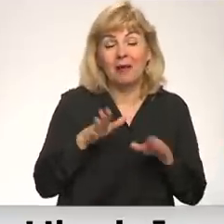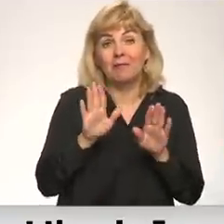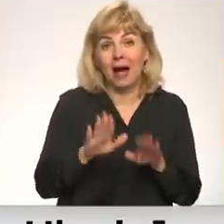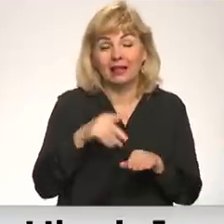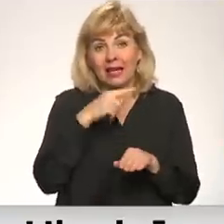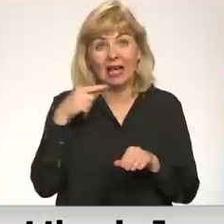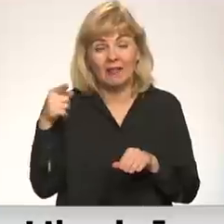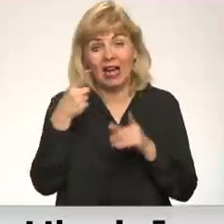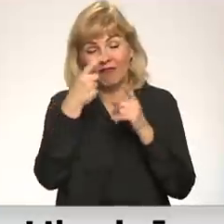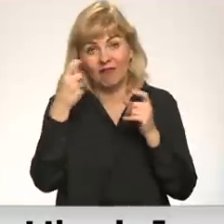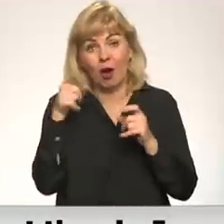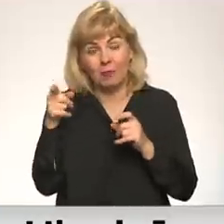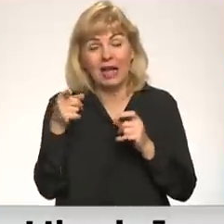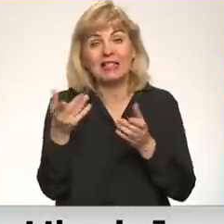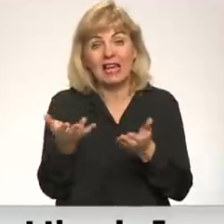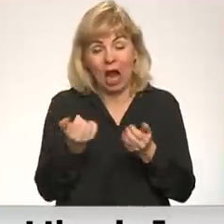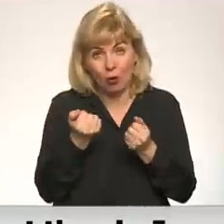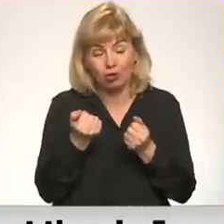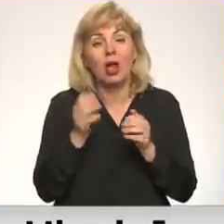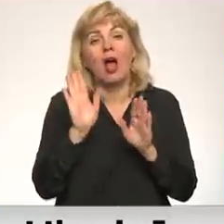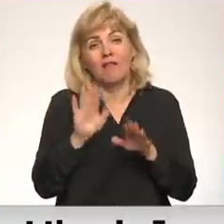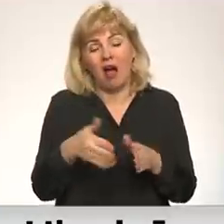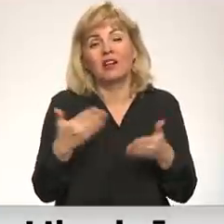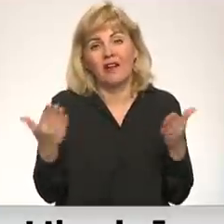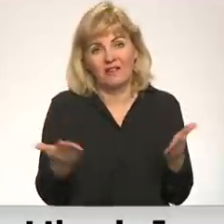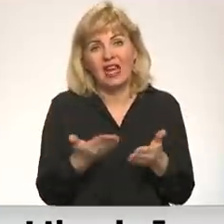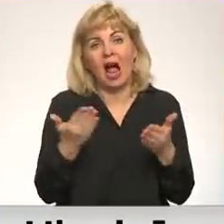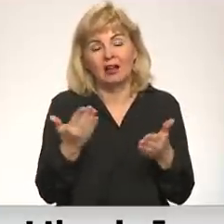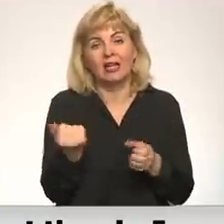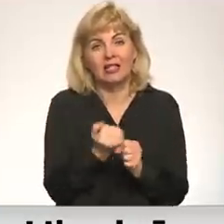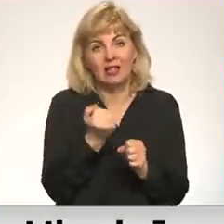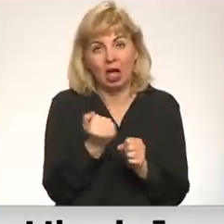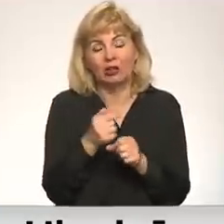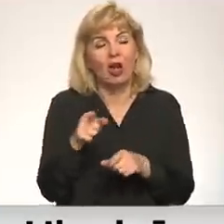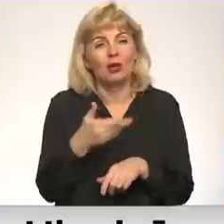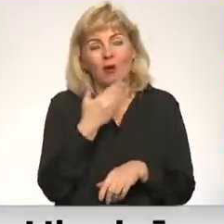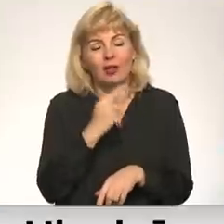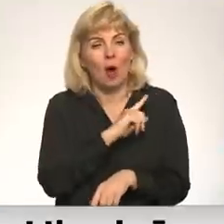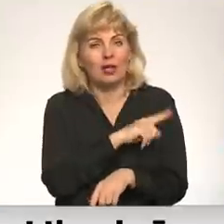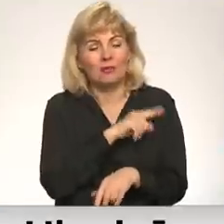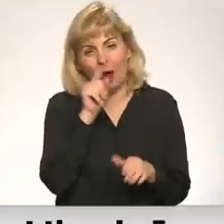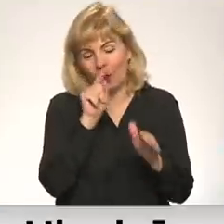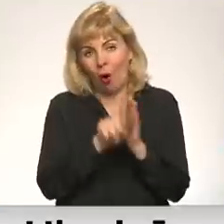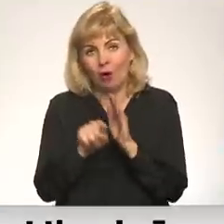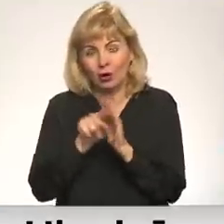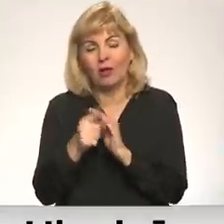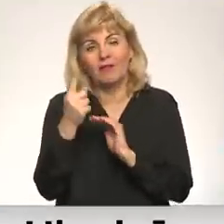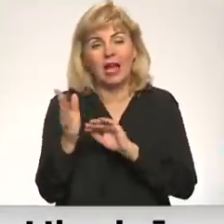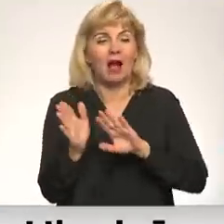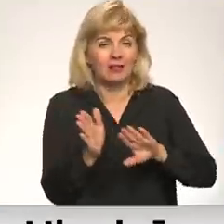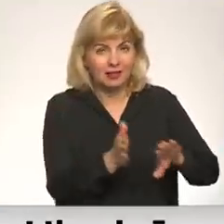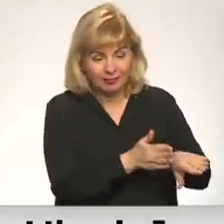Krievijas informācijas telpā, to diezgan viegli var šobrīd izdarīt, un to nav iespējams kontrolēt. Tas ir viens.